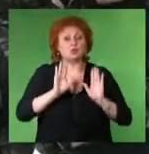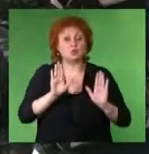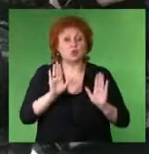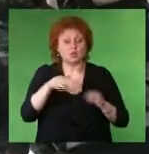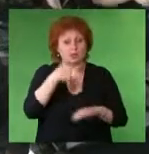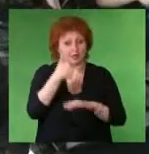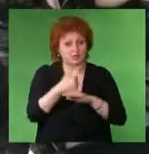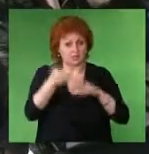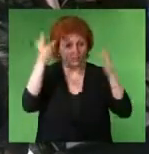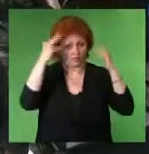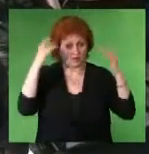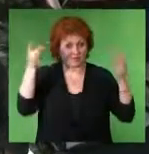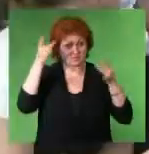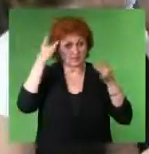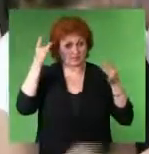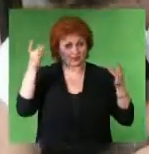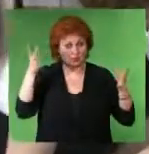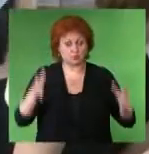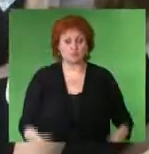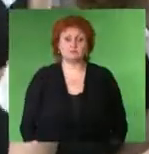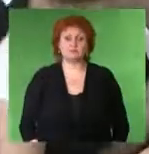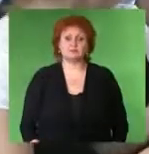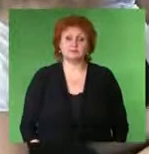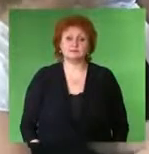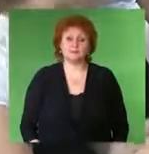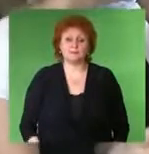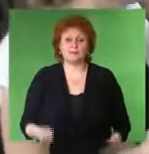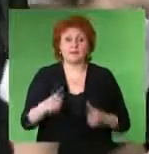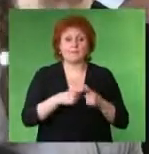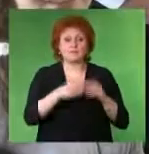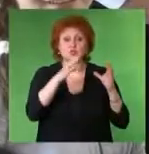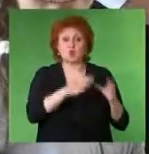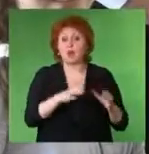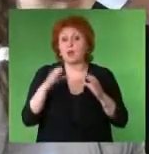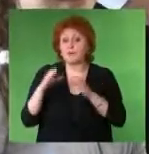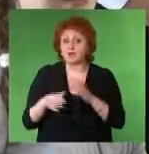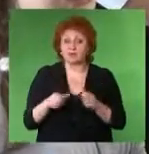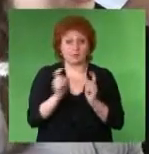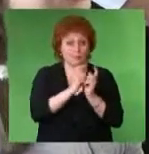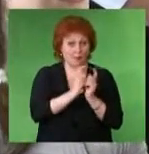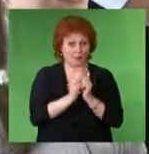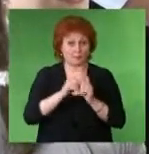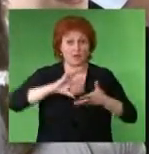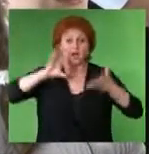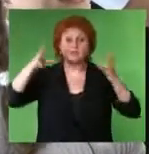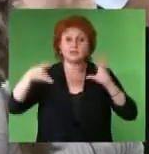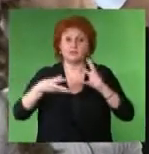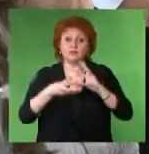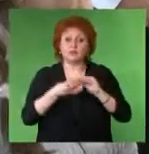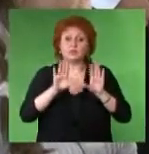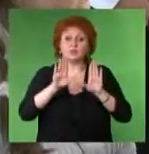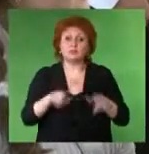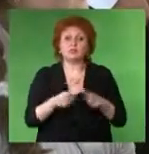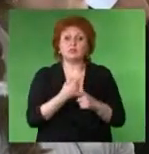исключительно из курса основ православной культуры и христианской этики Между командами развернулась нешуточная борьба И в итоге